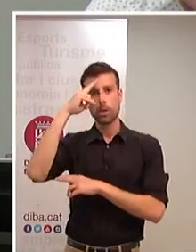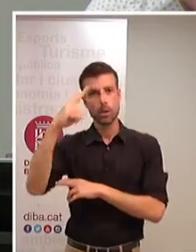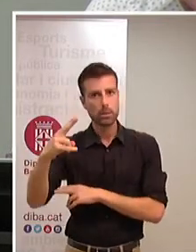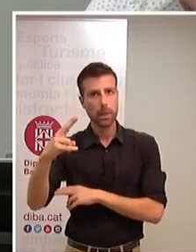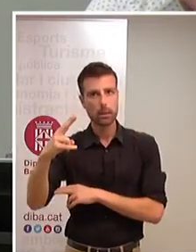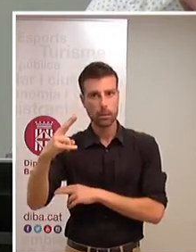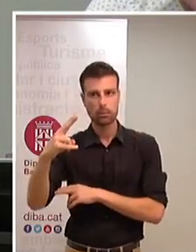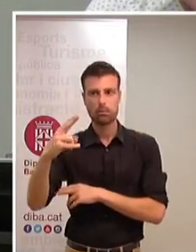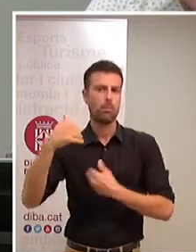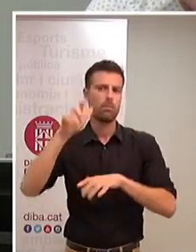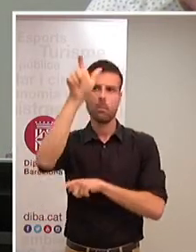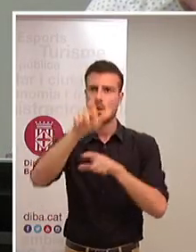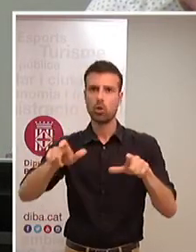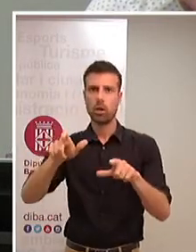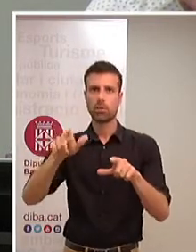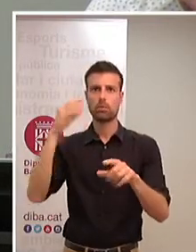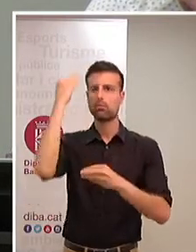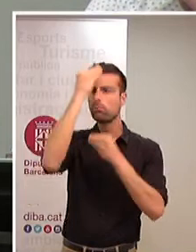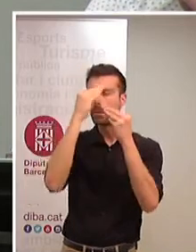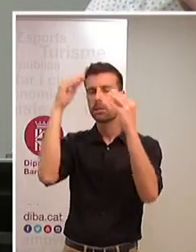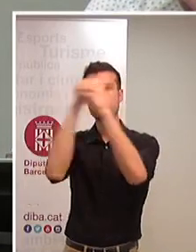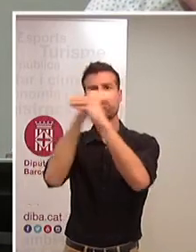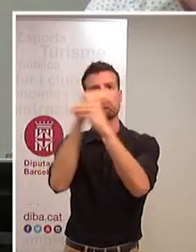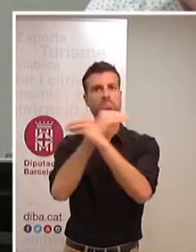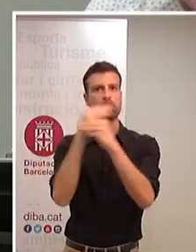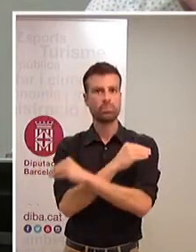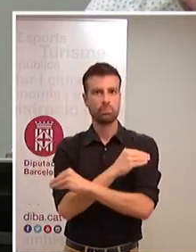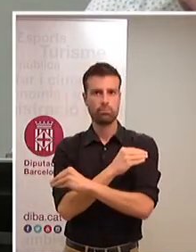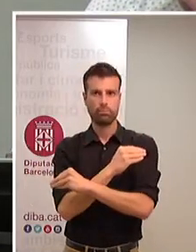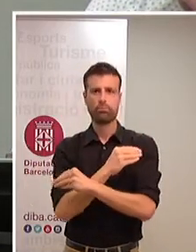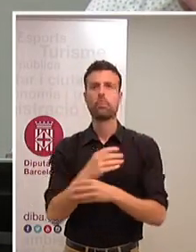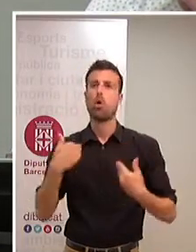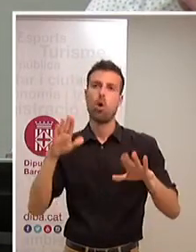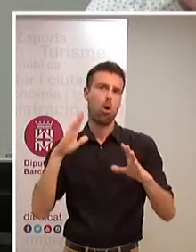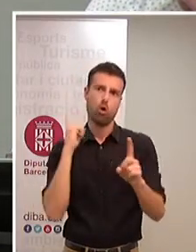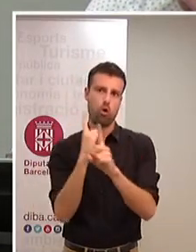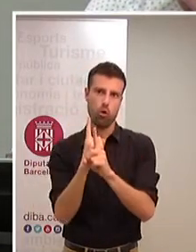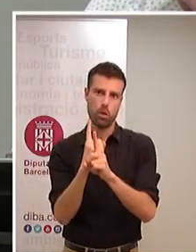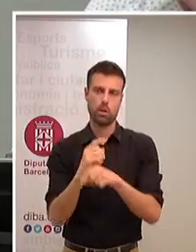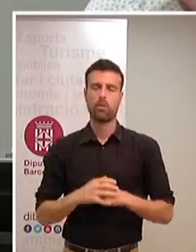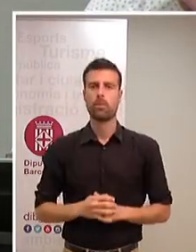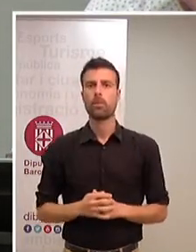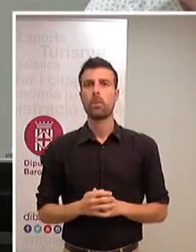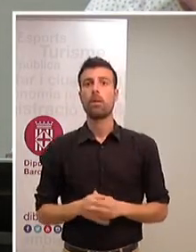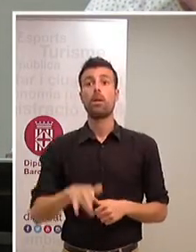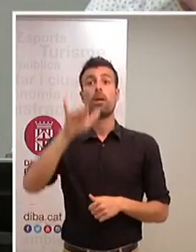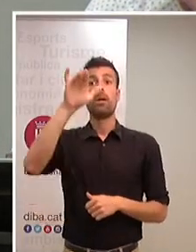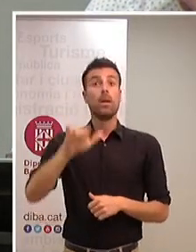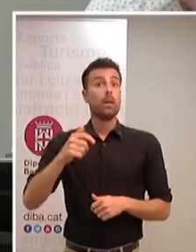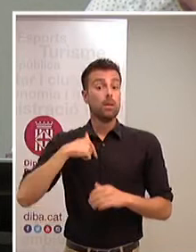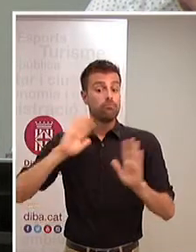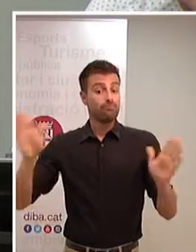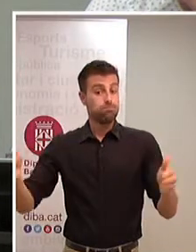envers el que pensen els altres encara que hi estiguem diametralment oposats. I tanco